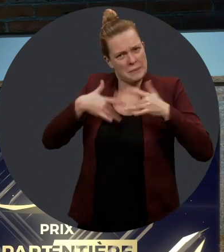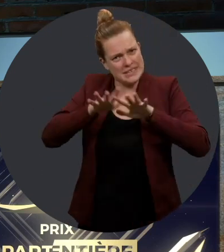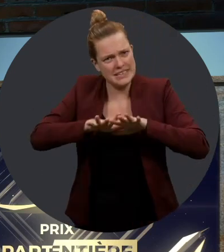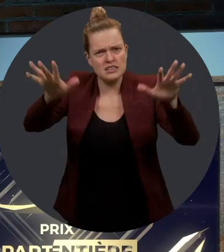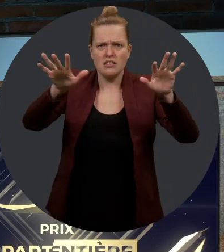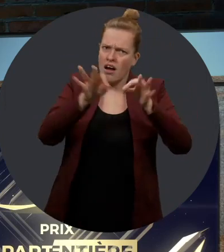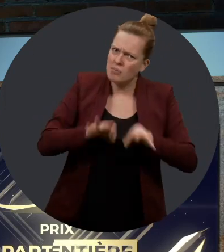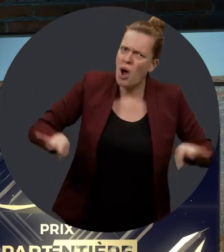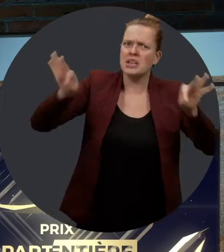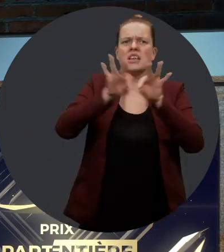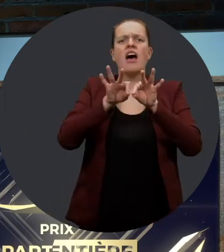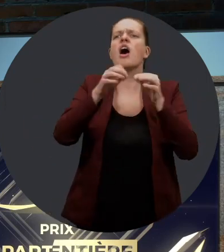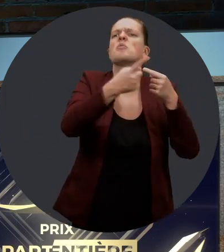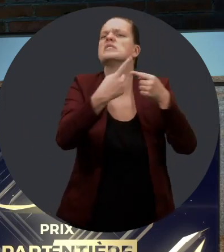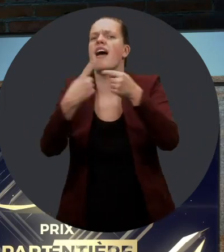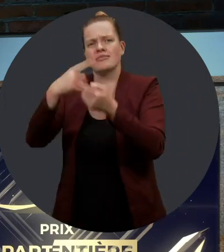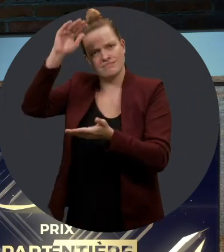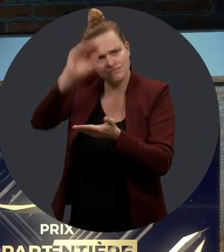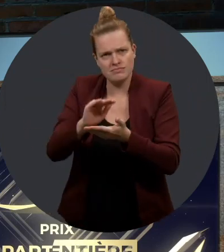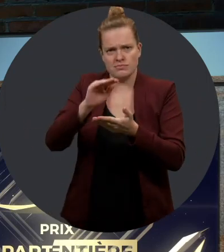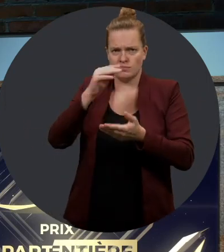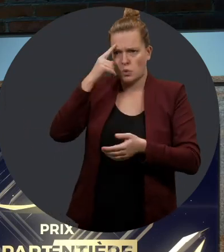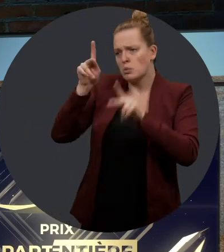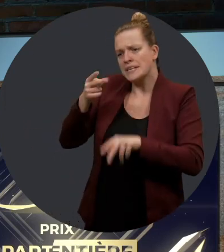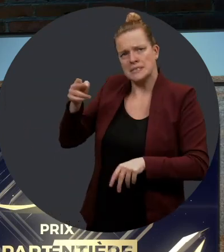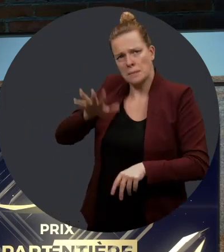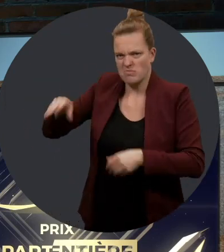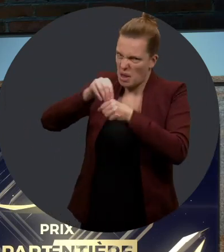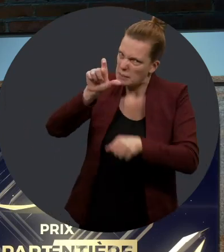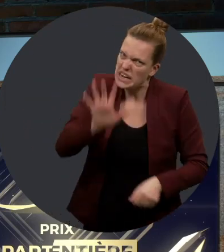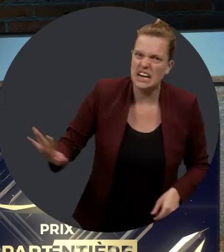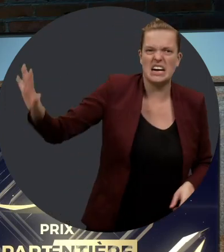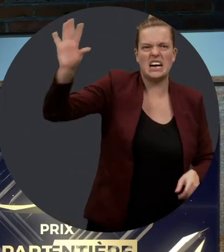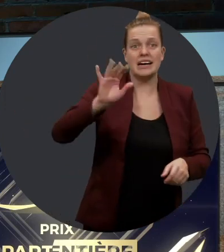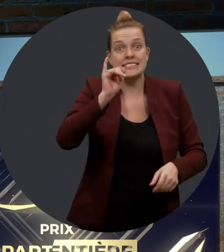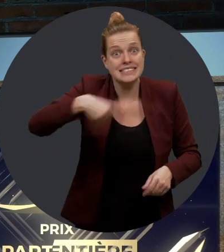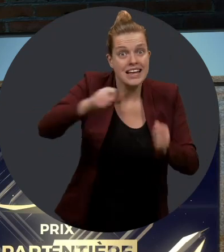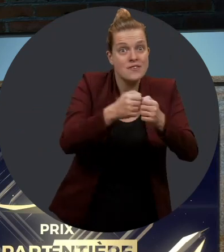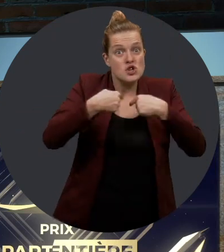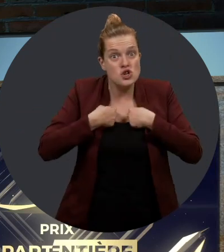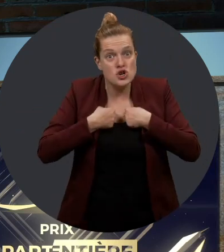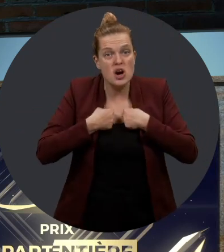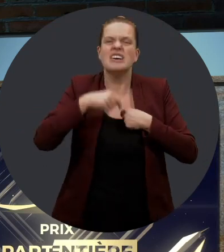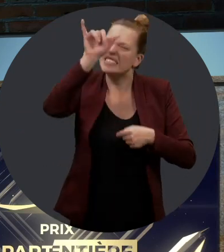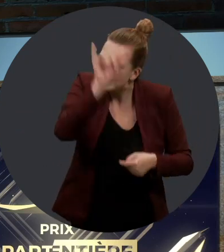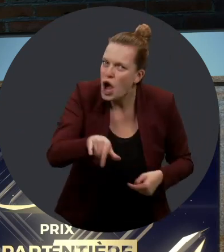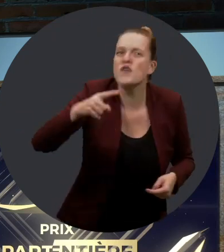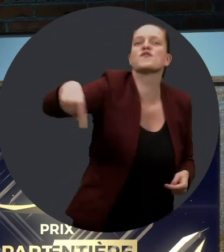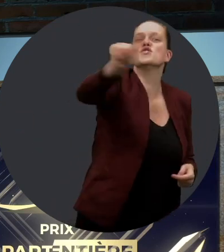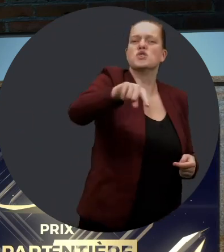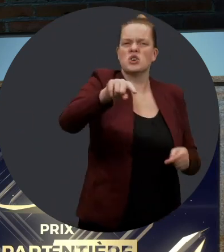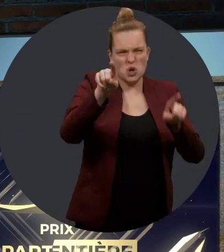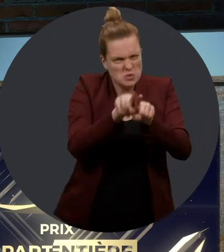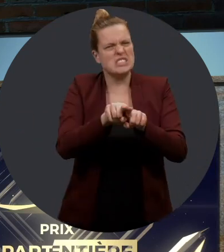encore plus de personnes à l'importance de réduire les obstacles que vivent les personnes handicapées au Québec. Alors si vous êtes avec nous aujourd